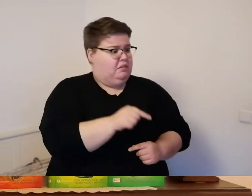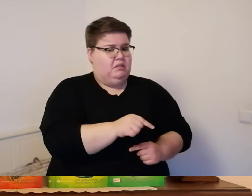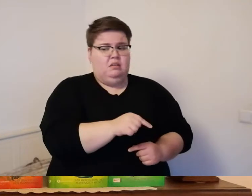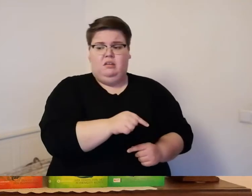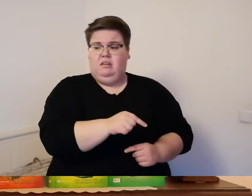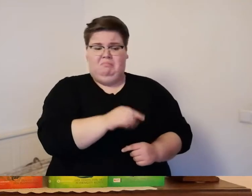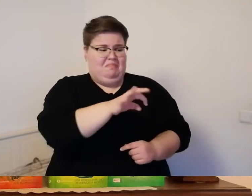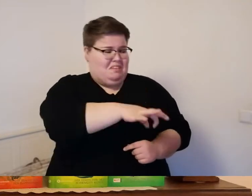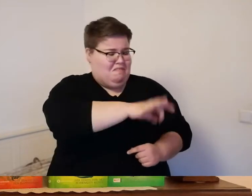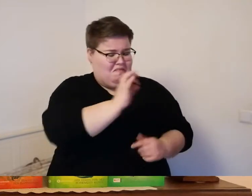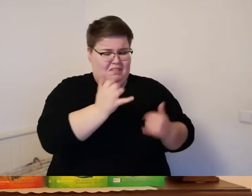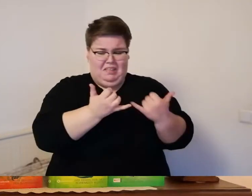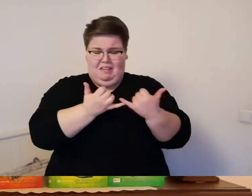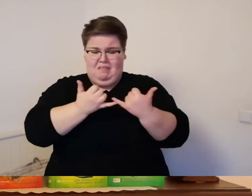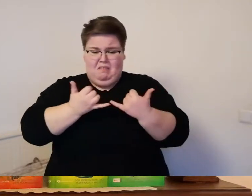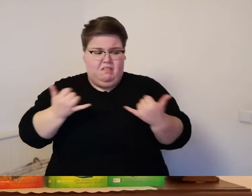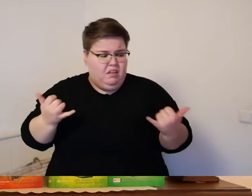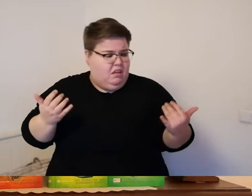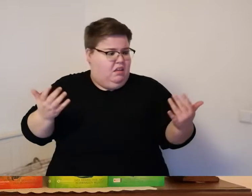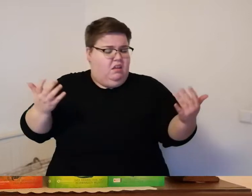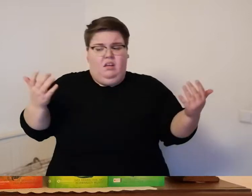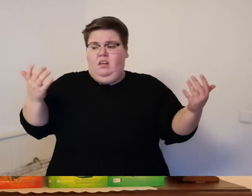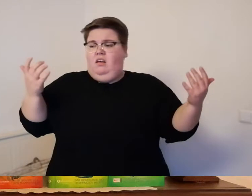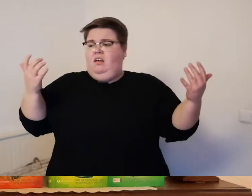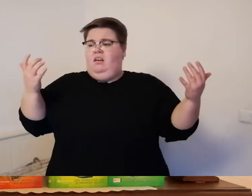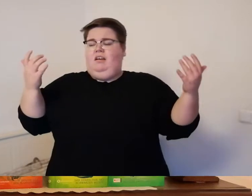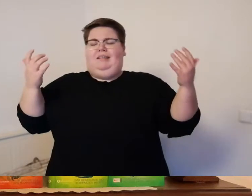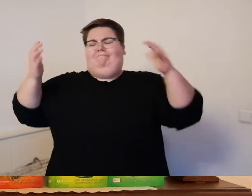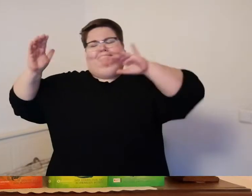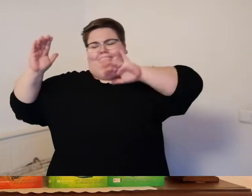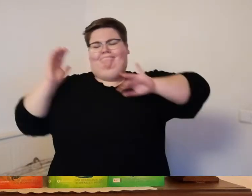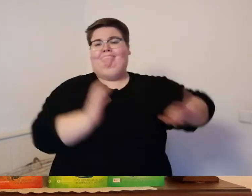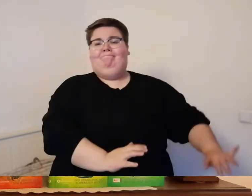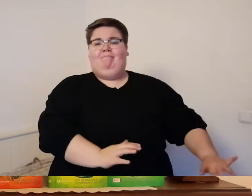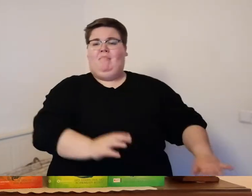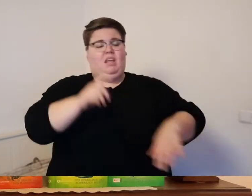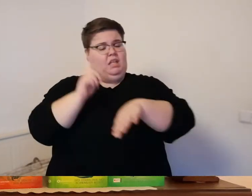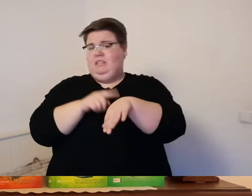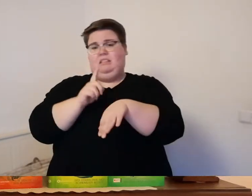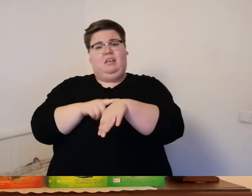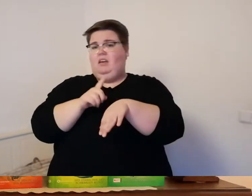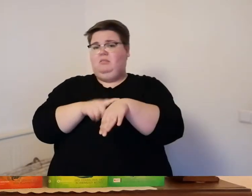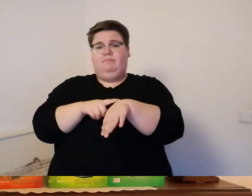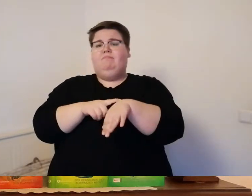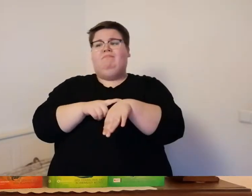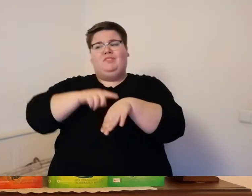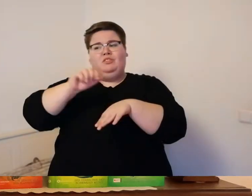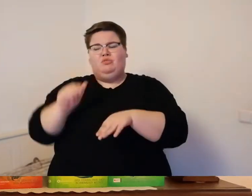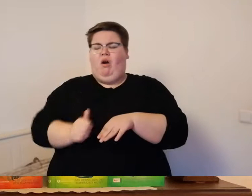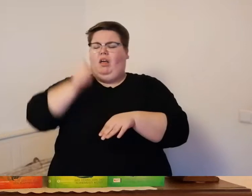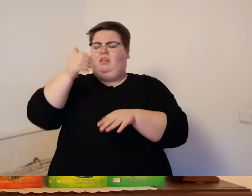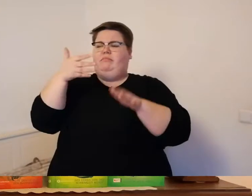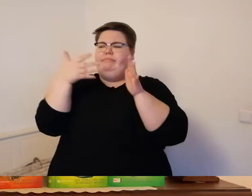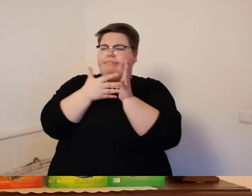sollten sie jetzt wieder zueinander finden ihm keine zeit weiter darüber nachzudenken zuerst musste er